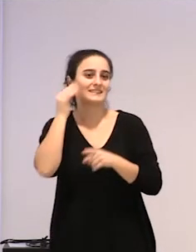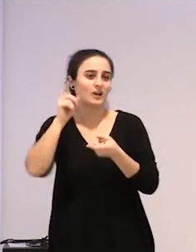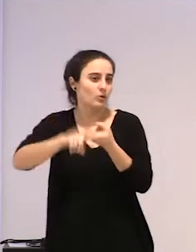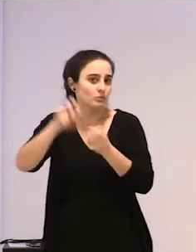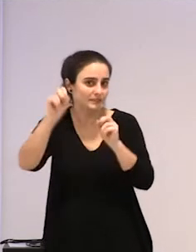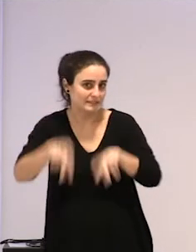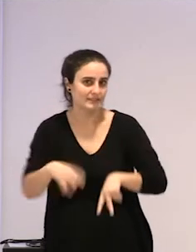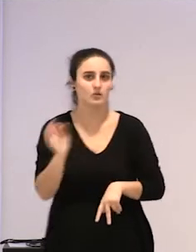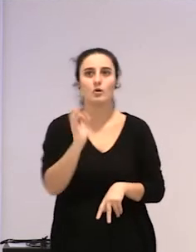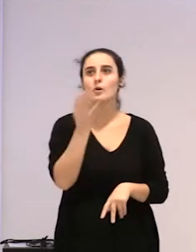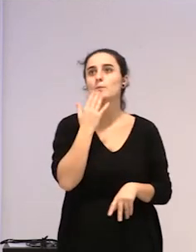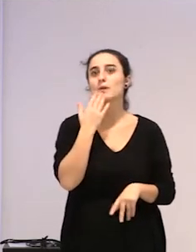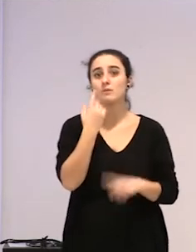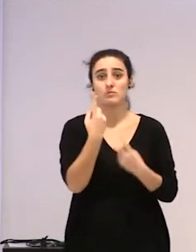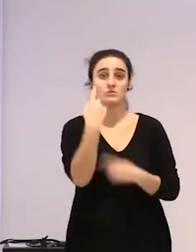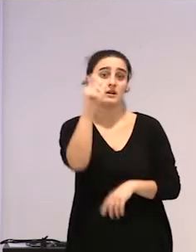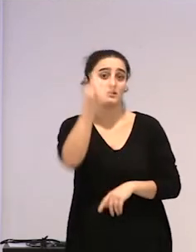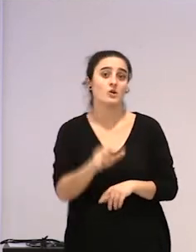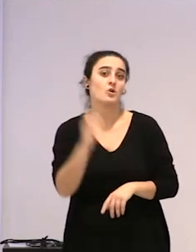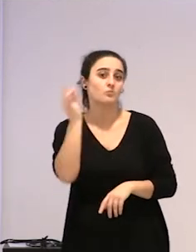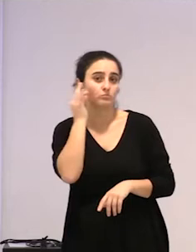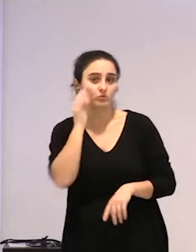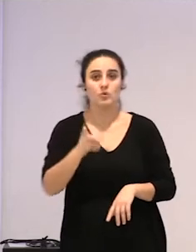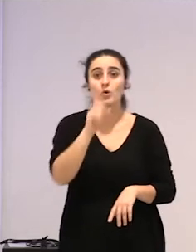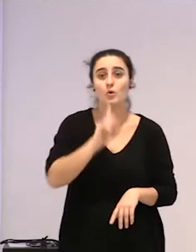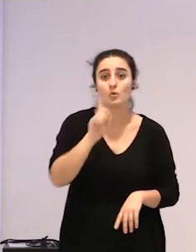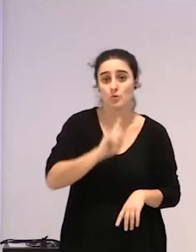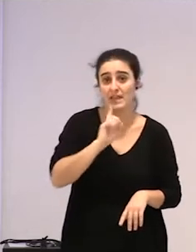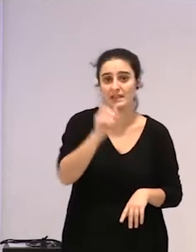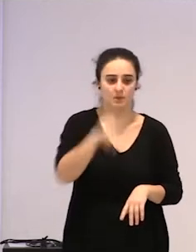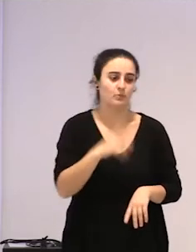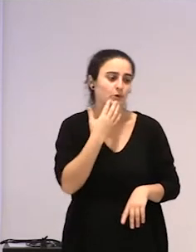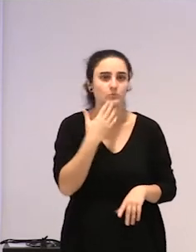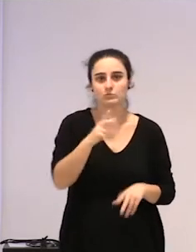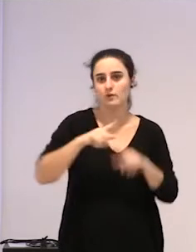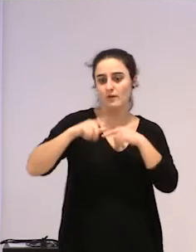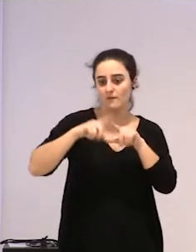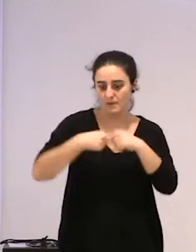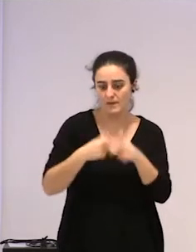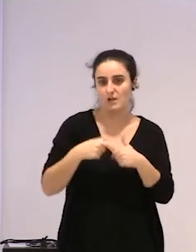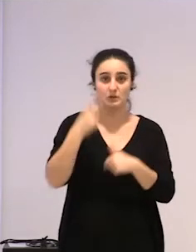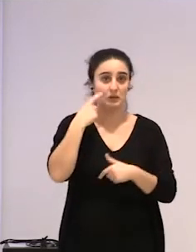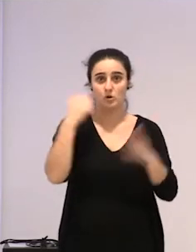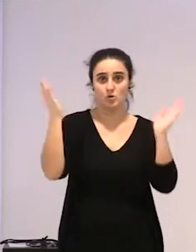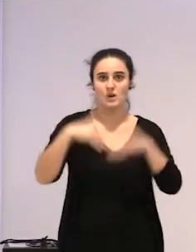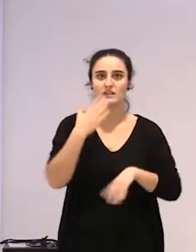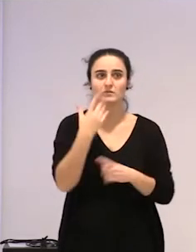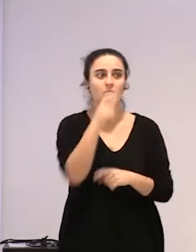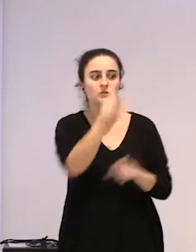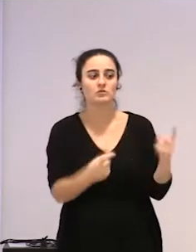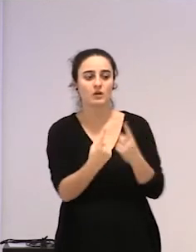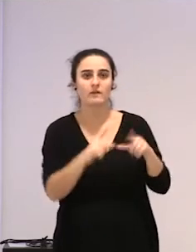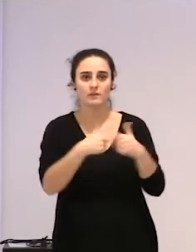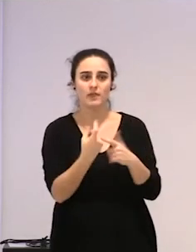bollera batek ez daukana familia nuklear tradizional bat, ba, norbaiten zaintza beharra dagoenean,